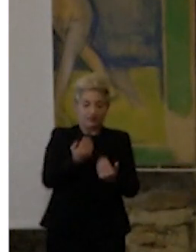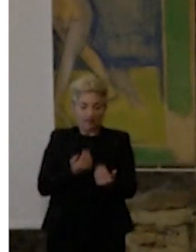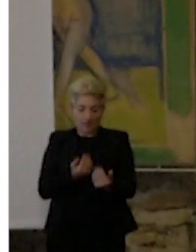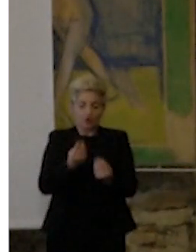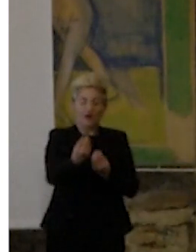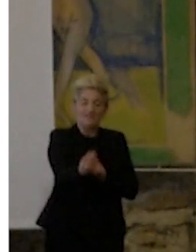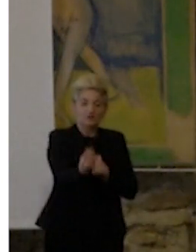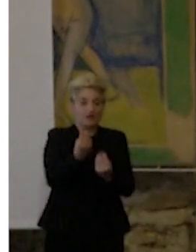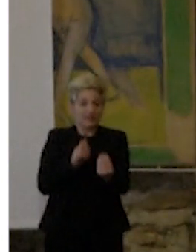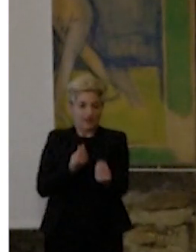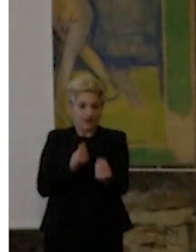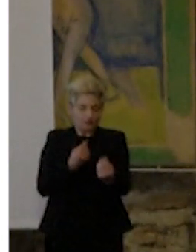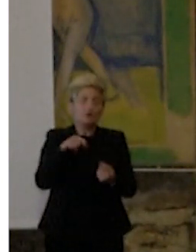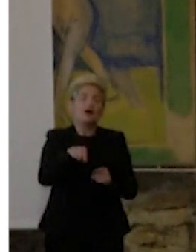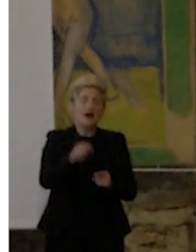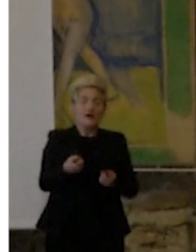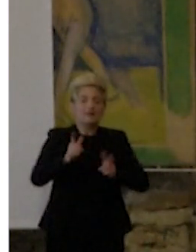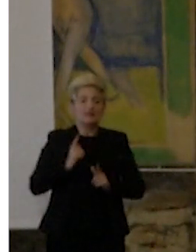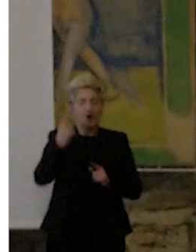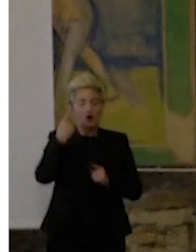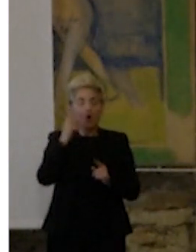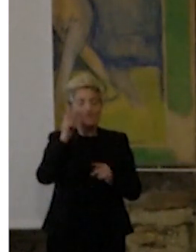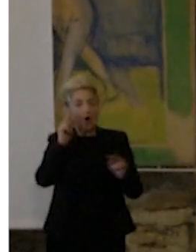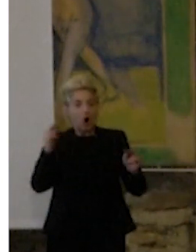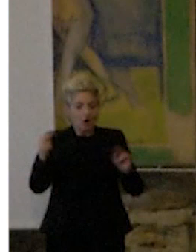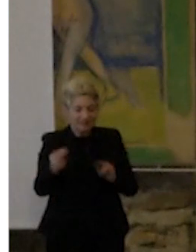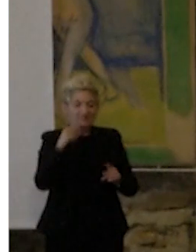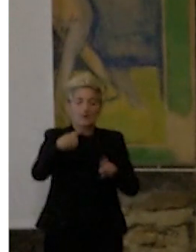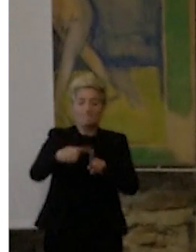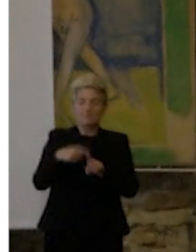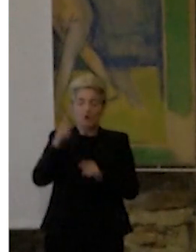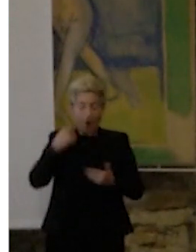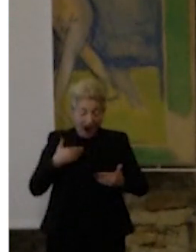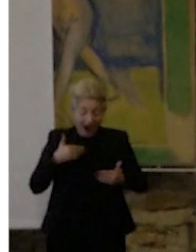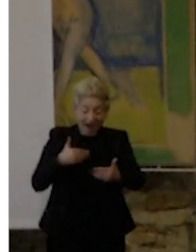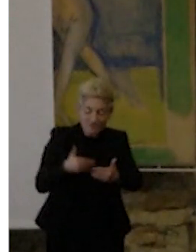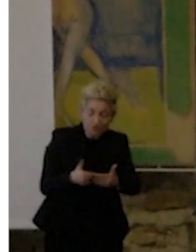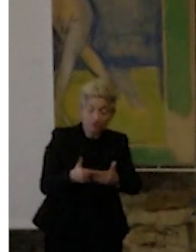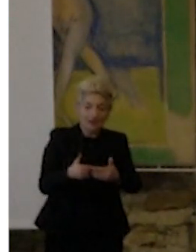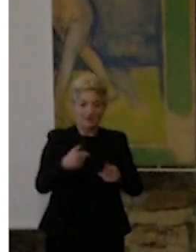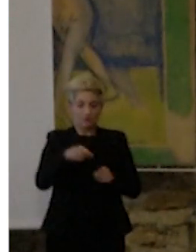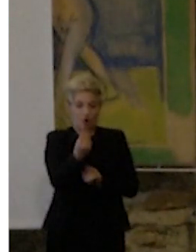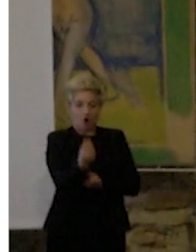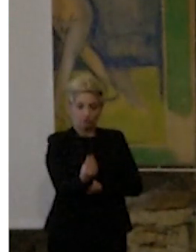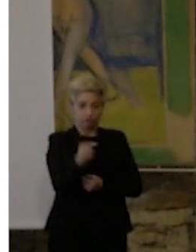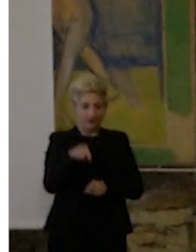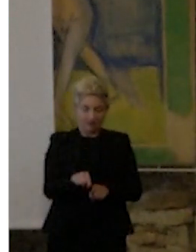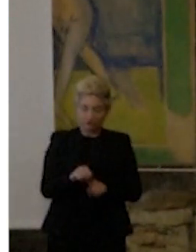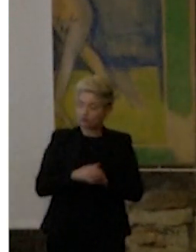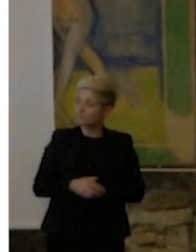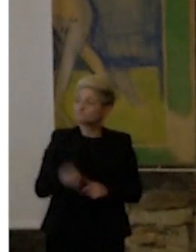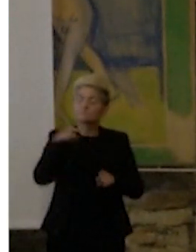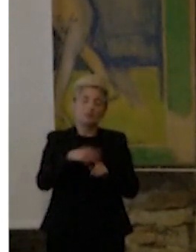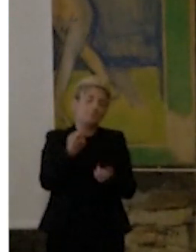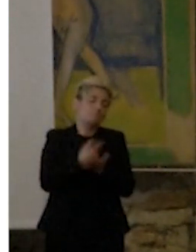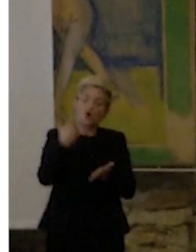indietro. danno un ritmo alla nostra osservazione, alla nostra esperienza di avvicinamento all'oggetto, che è fondamentale nella